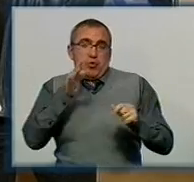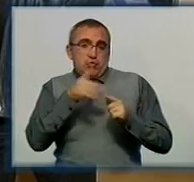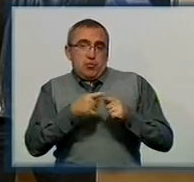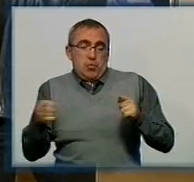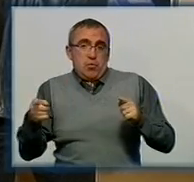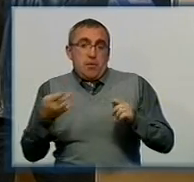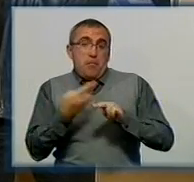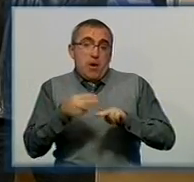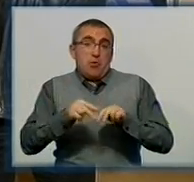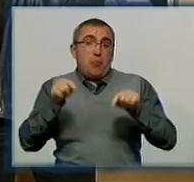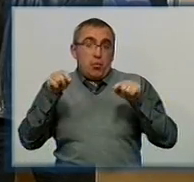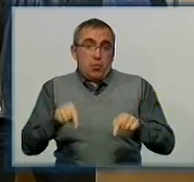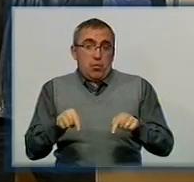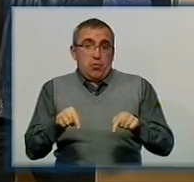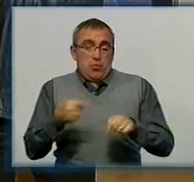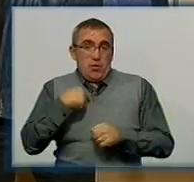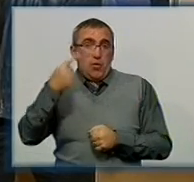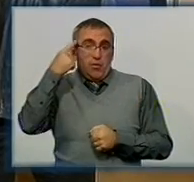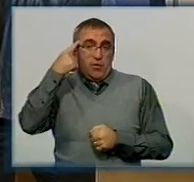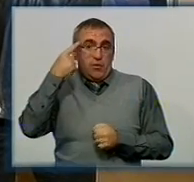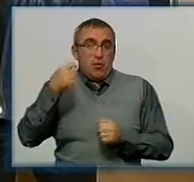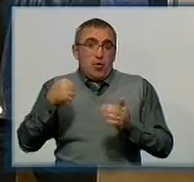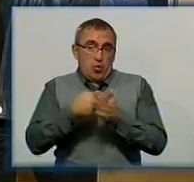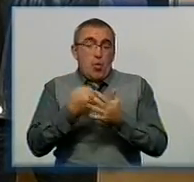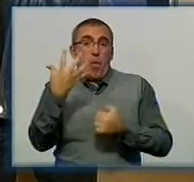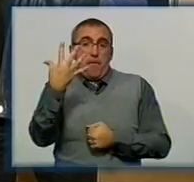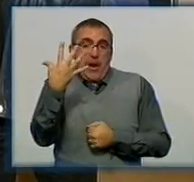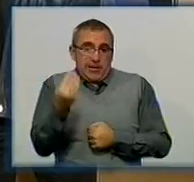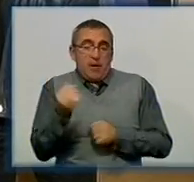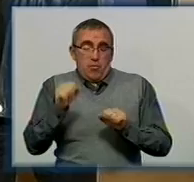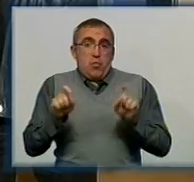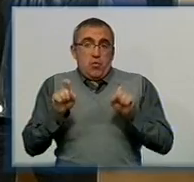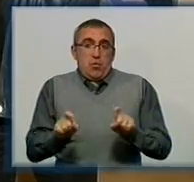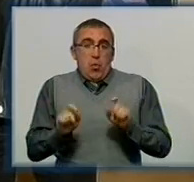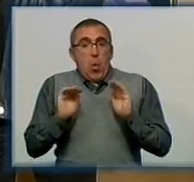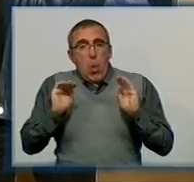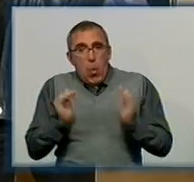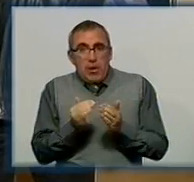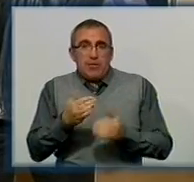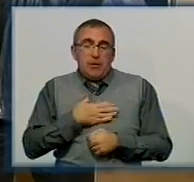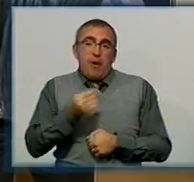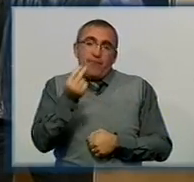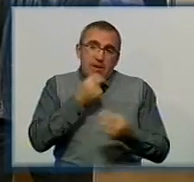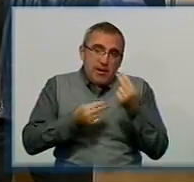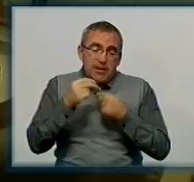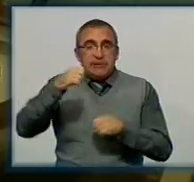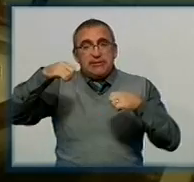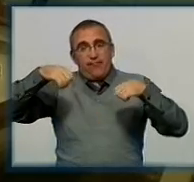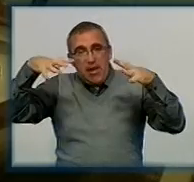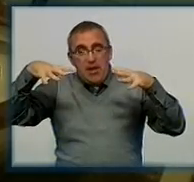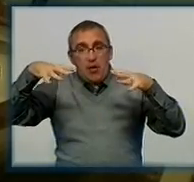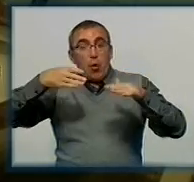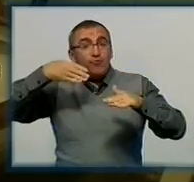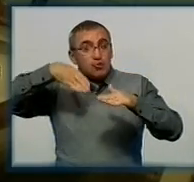Тому тут, я думаю, що до п'яти днів можна просидіти, ограничивати себе в їді, в світі. У